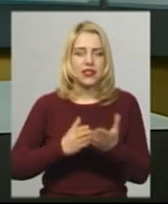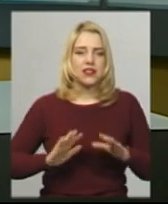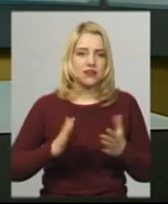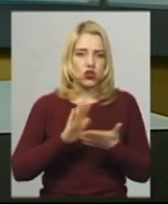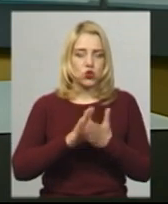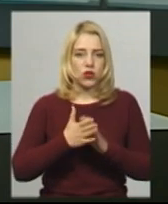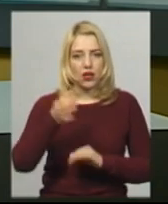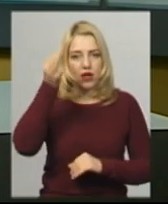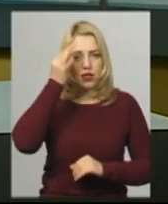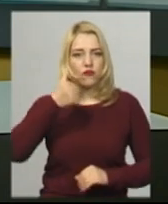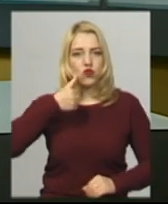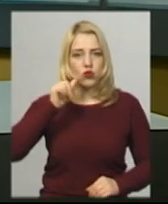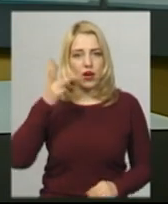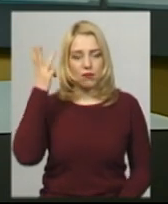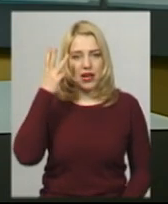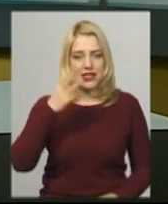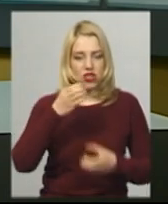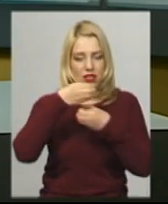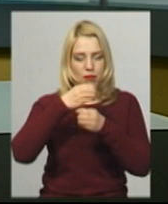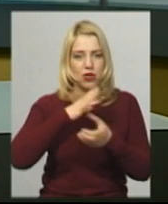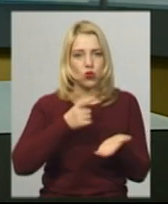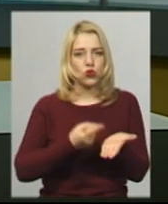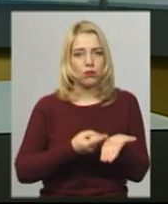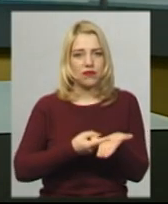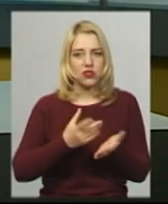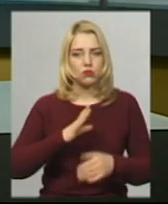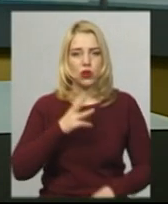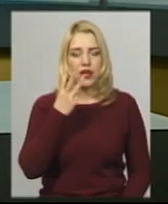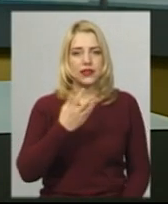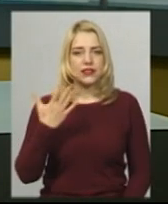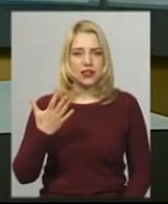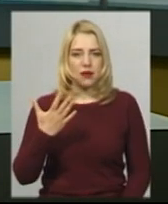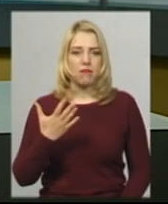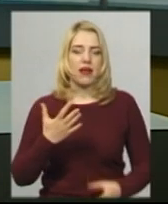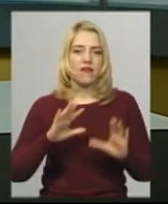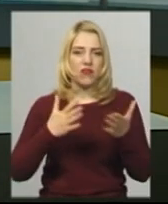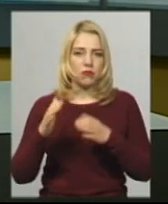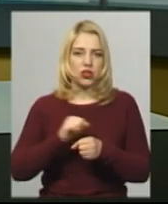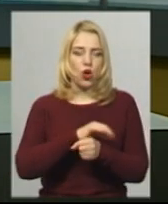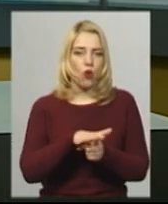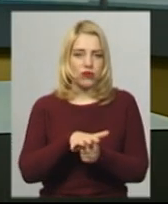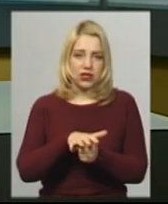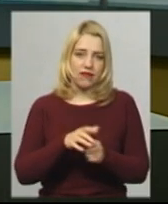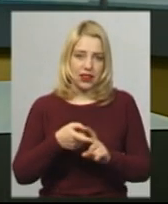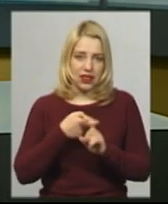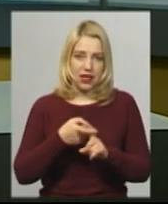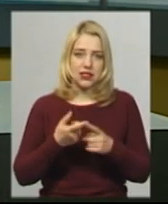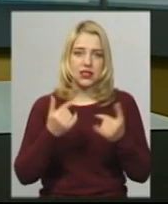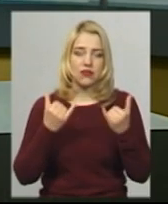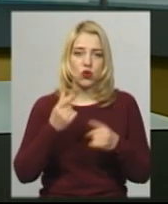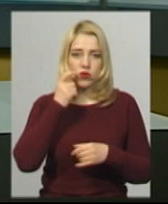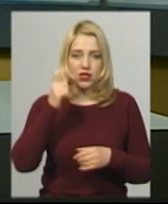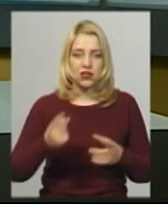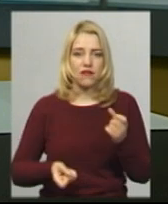Нагадаю, вчора на Хмельниччині було лабораторно підтверджених 35 випадків COVID-19. В Україні за останню добу